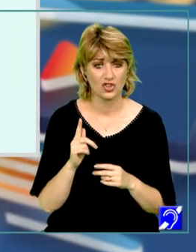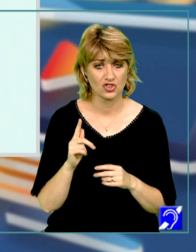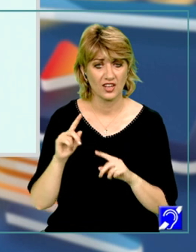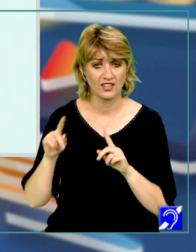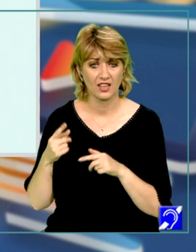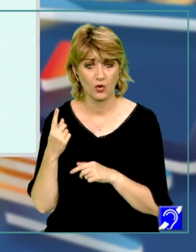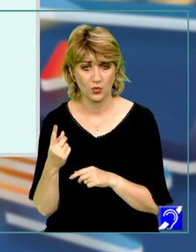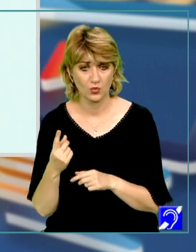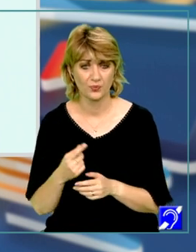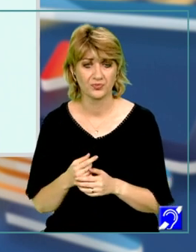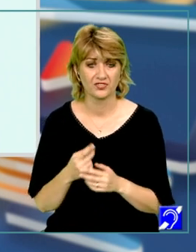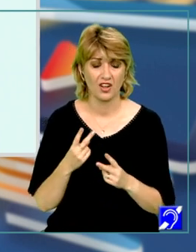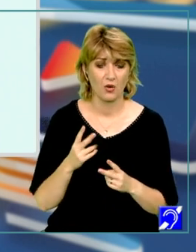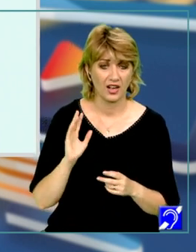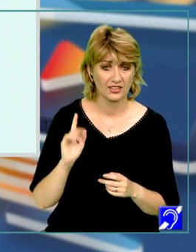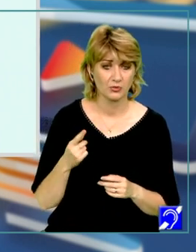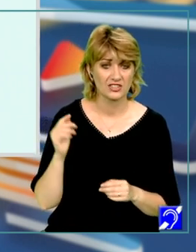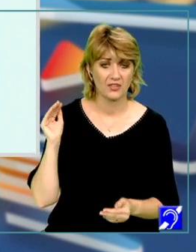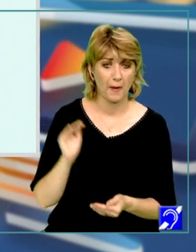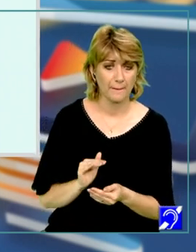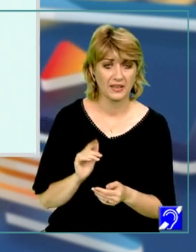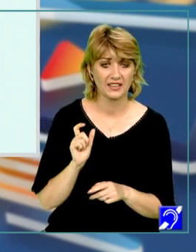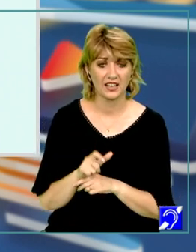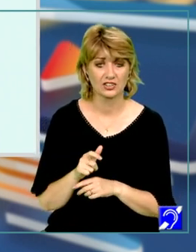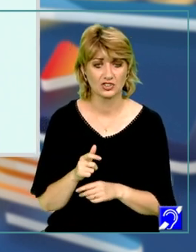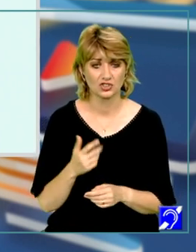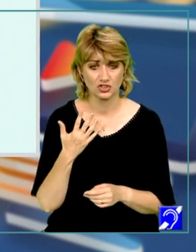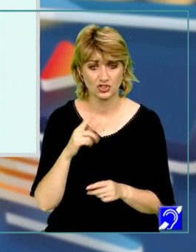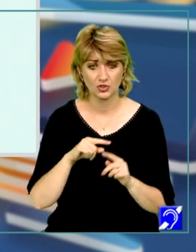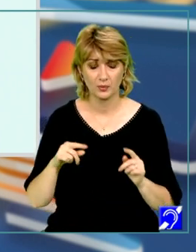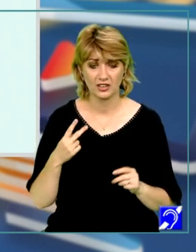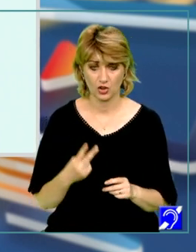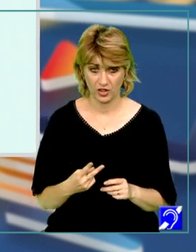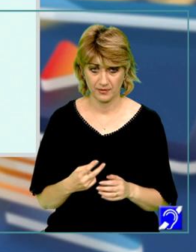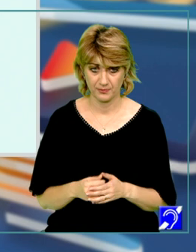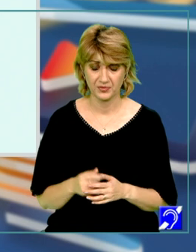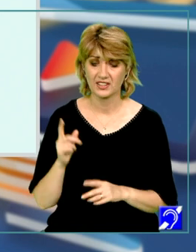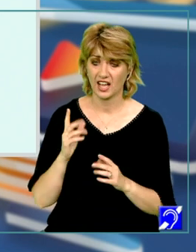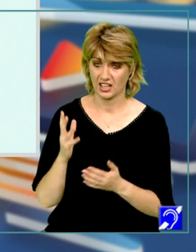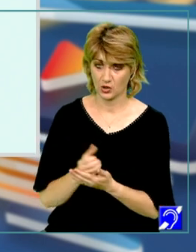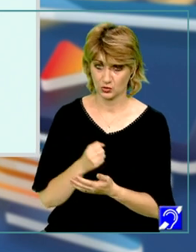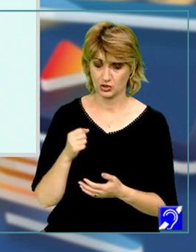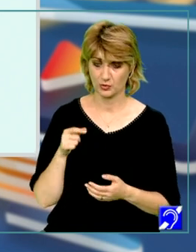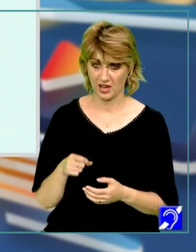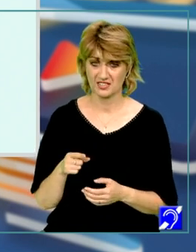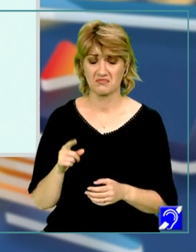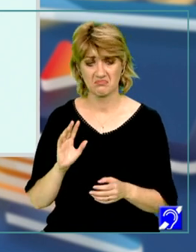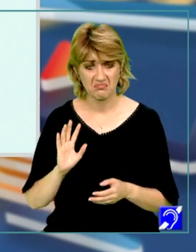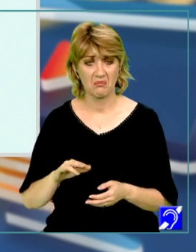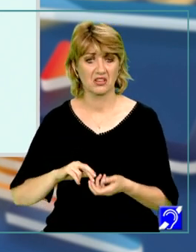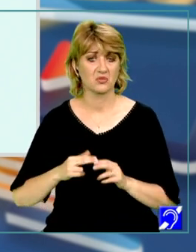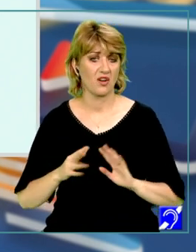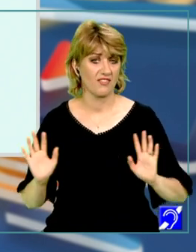această valoare g de 1 ar trebui să fie mai mică decât 5 pe 2. Dacă reușim aceasta, înseamnă că am încheiat rezolvarea.